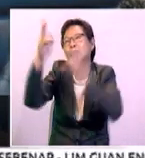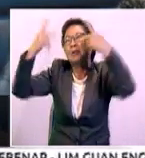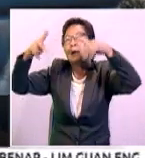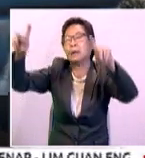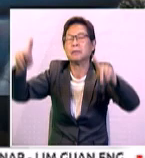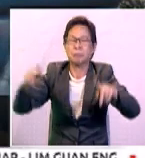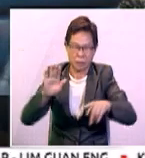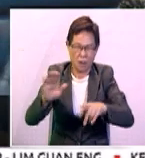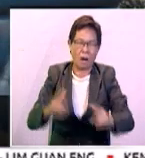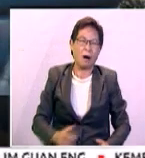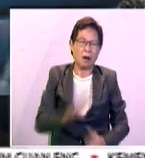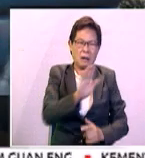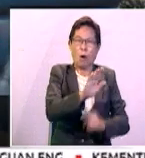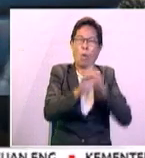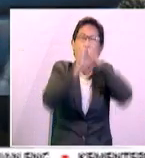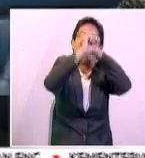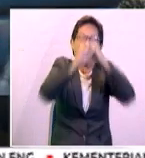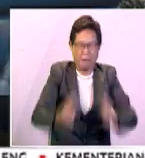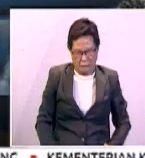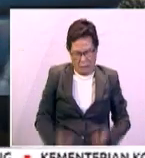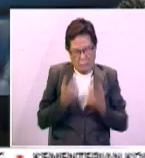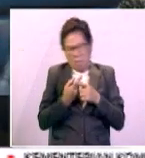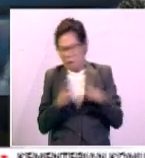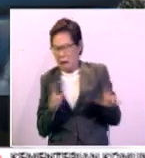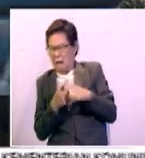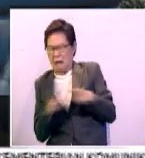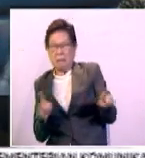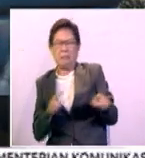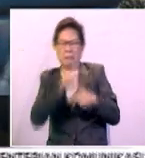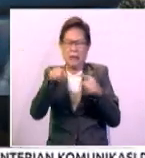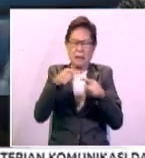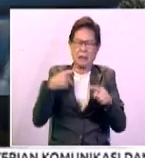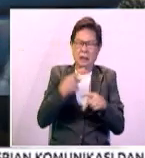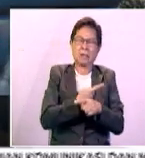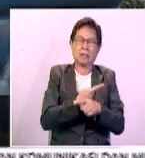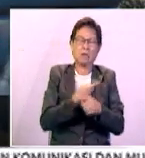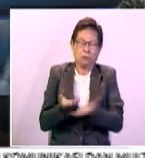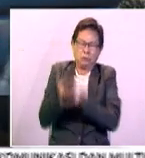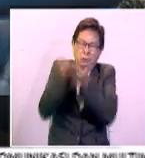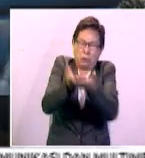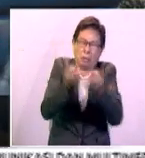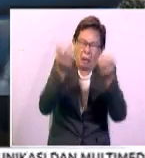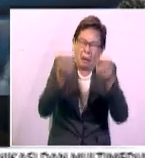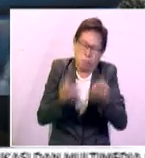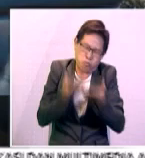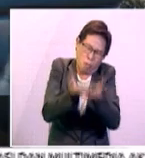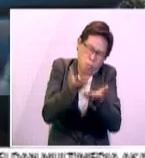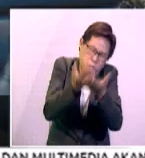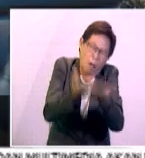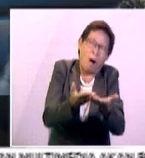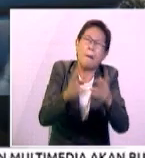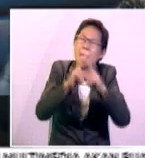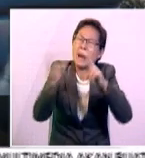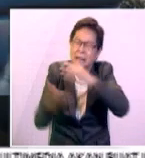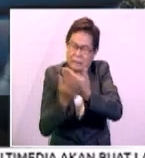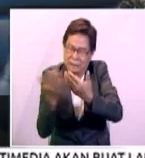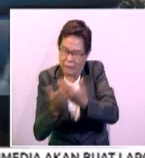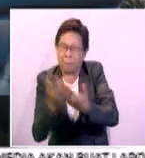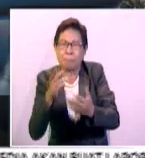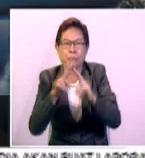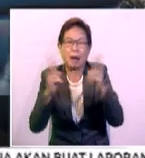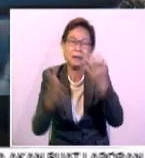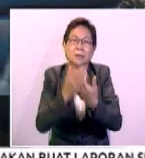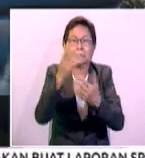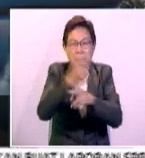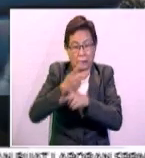gaya hidup yang berlainan dan apabila kita menyusurkan banyak-banyak lagi yang paling asas untuk